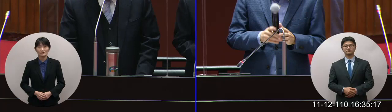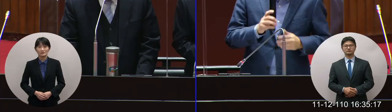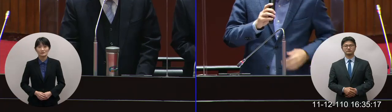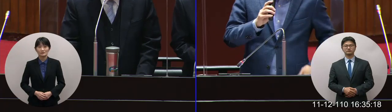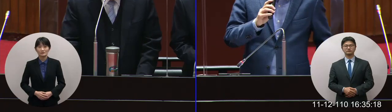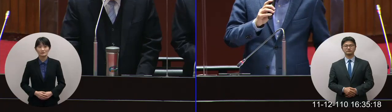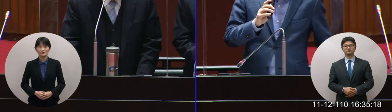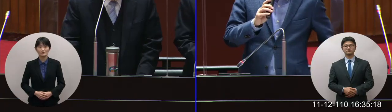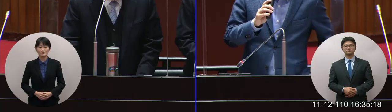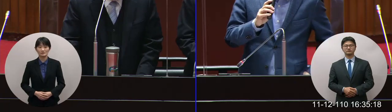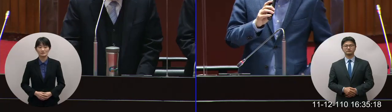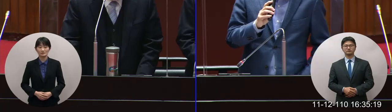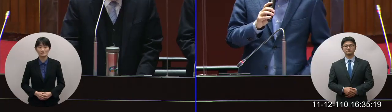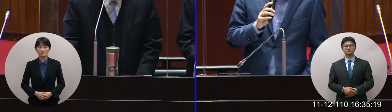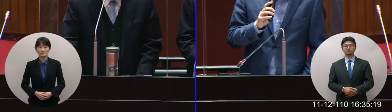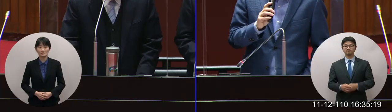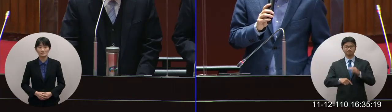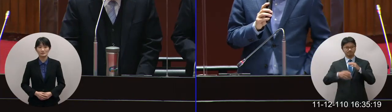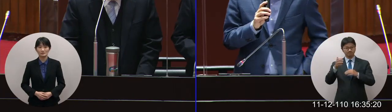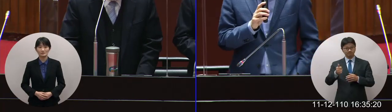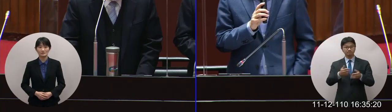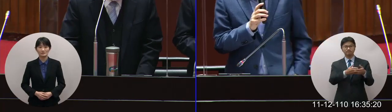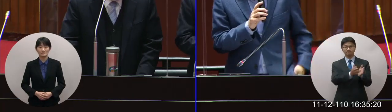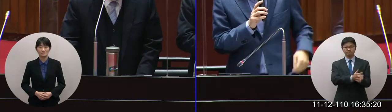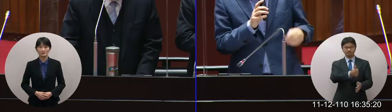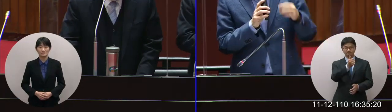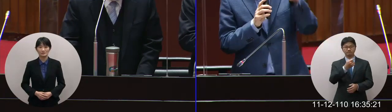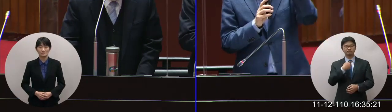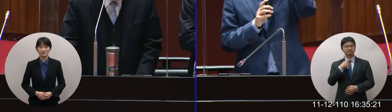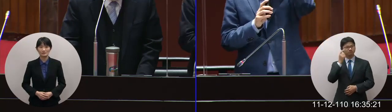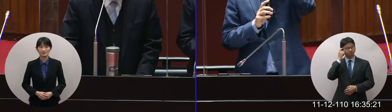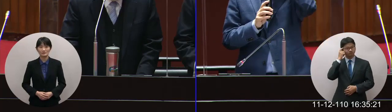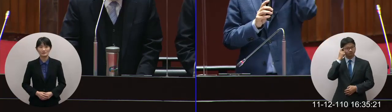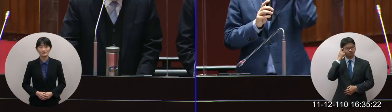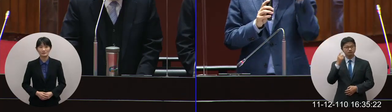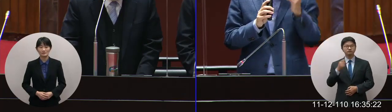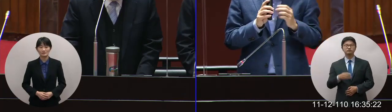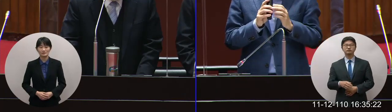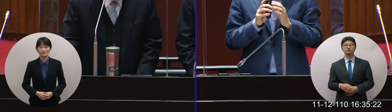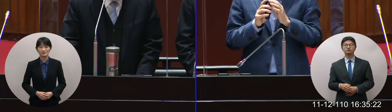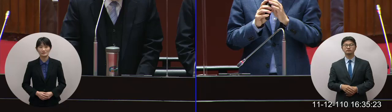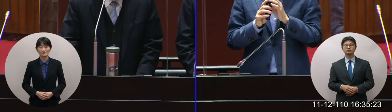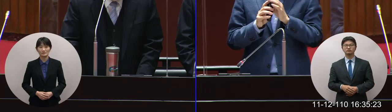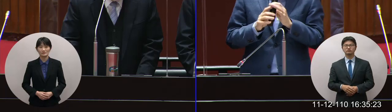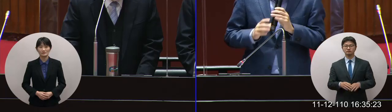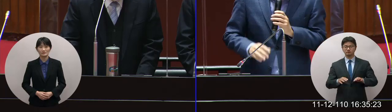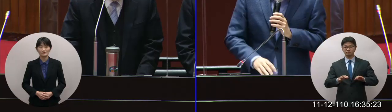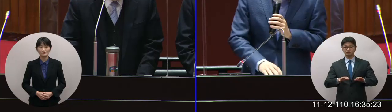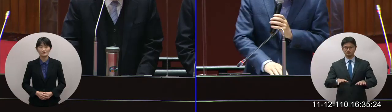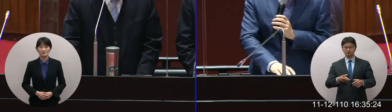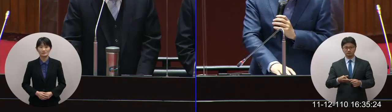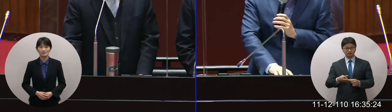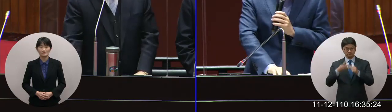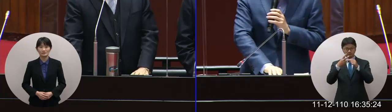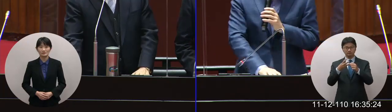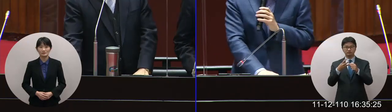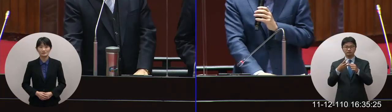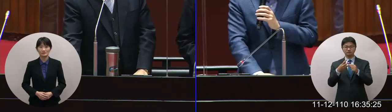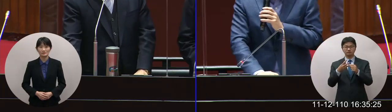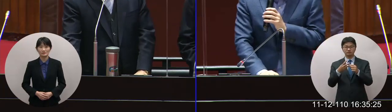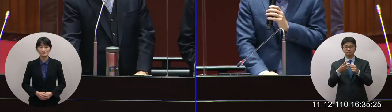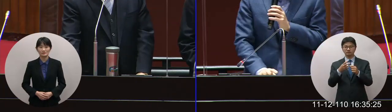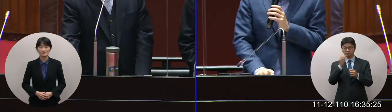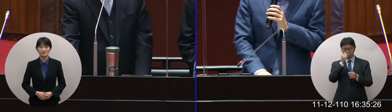委員好好 院長 部長這個我想應該是已經第三次在這個